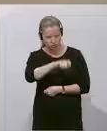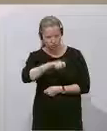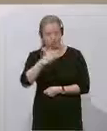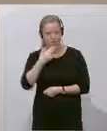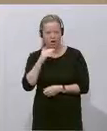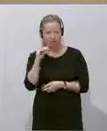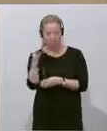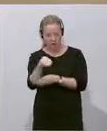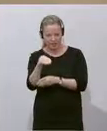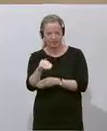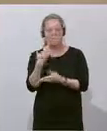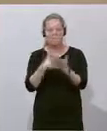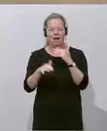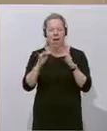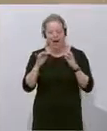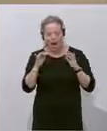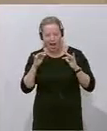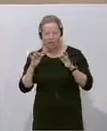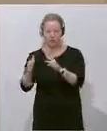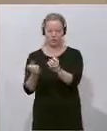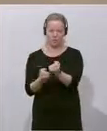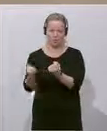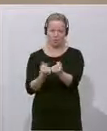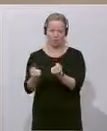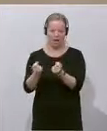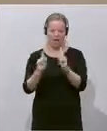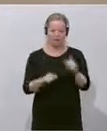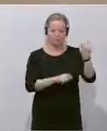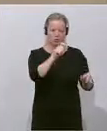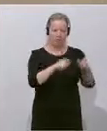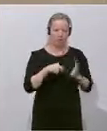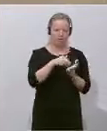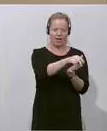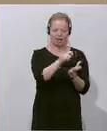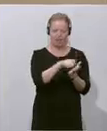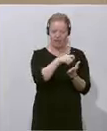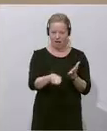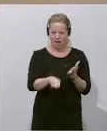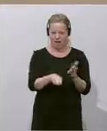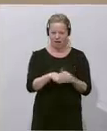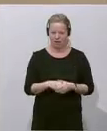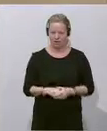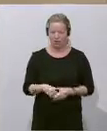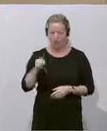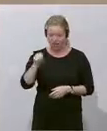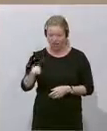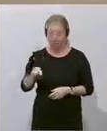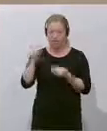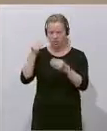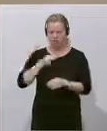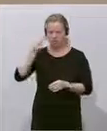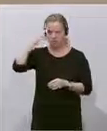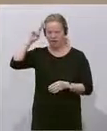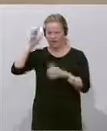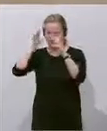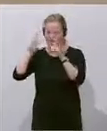mehr Einfluss auf Politik nehmen können als die, die zur Wahl gehen. Und das, geschätzte Damen und Herren von der ÖVP, ist Gift für die Demokratie. Und deshalb